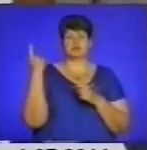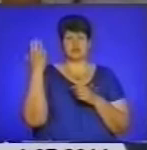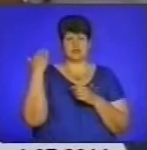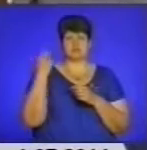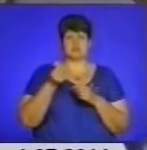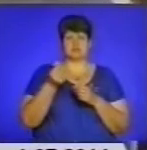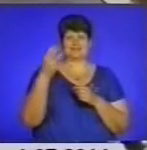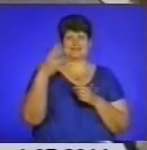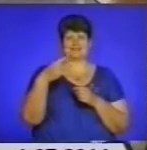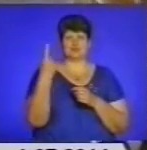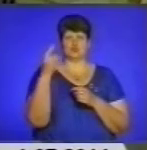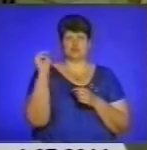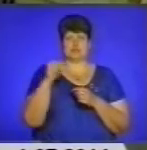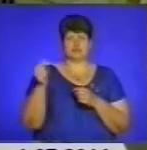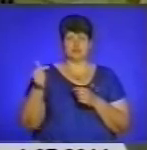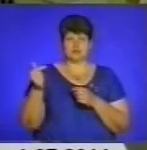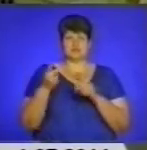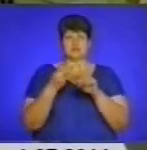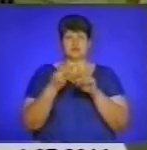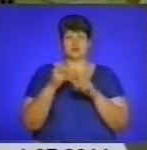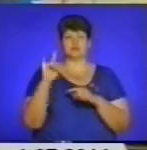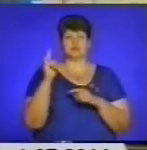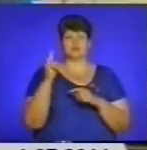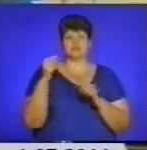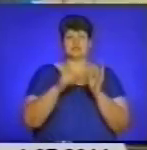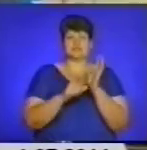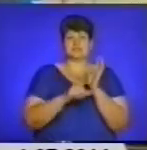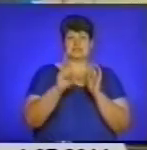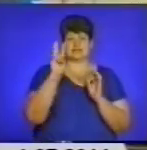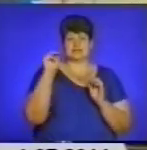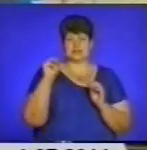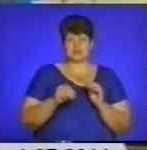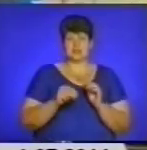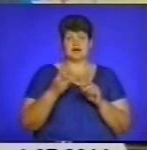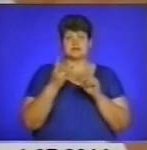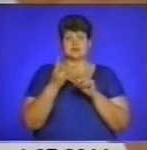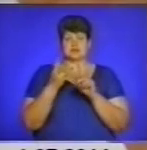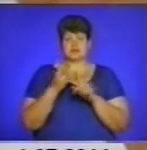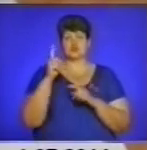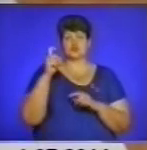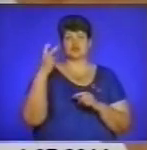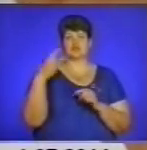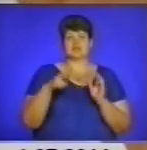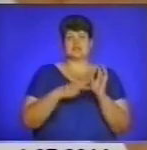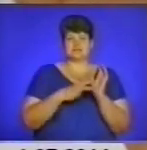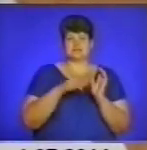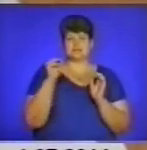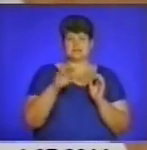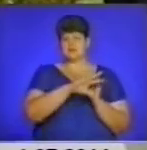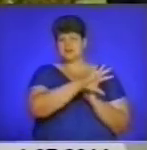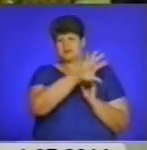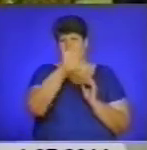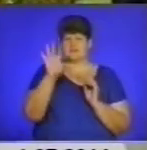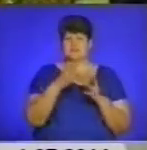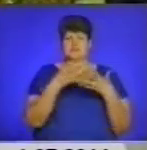платили 31 тисячу гривень, за другу дитину 63 тисячі, а за третю і наступних 127 тисяч, то тепер всі